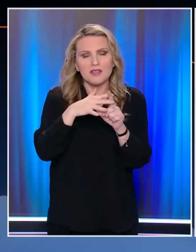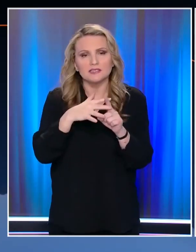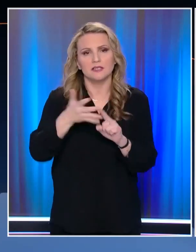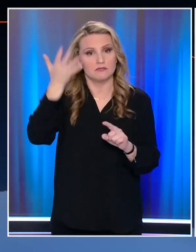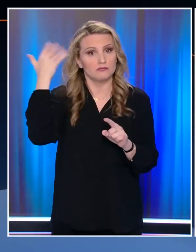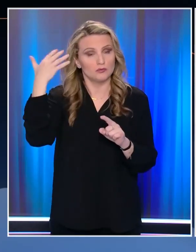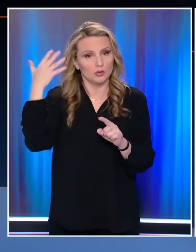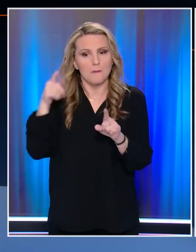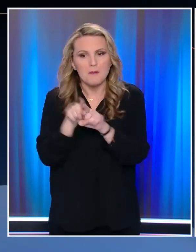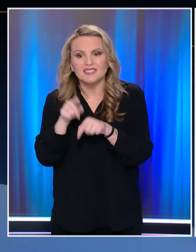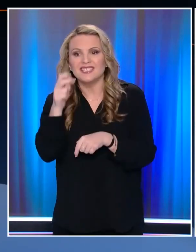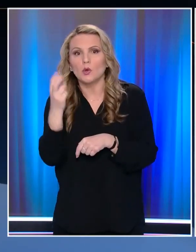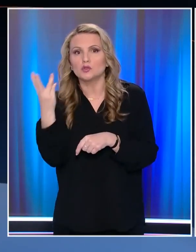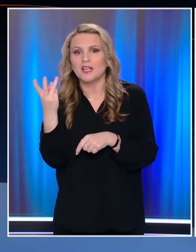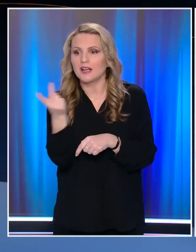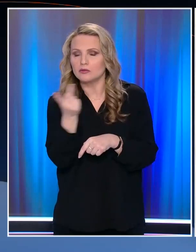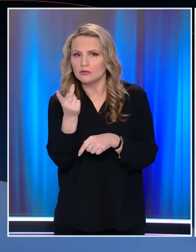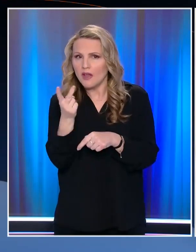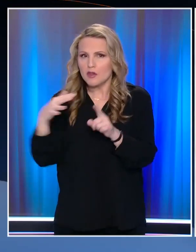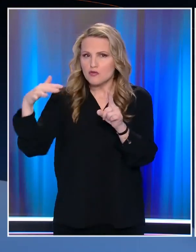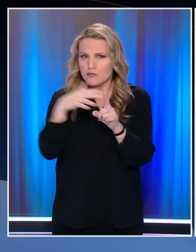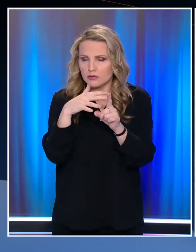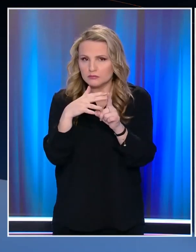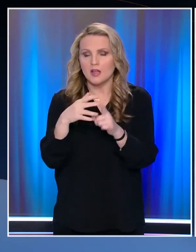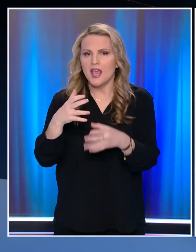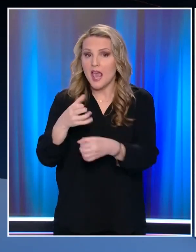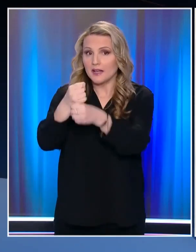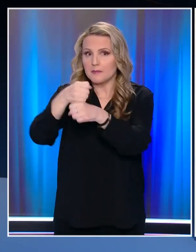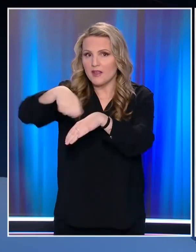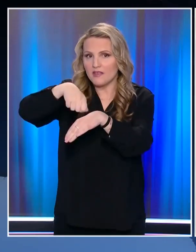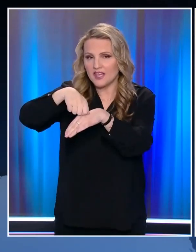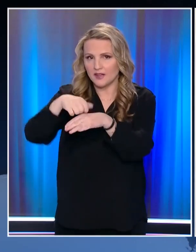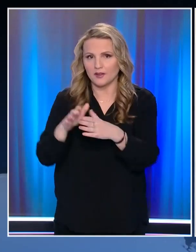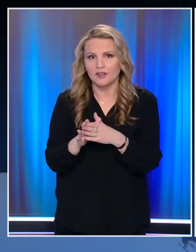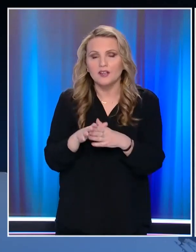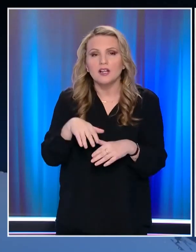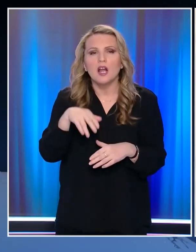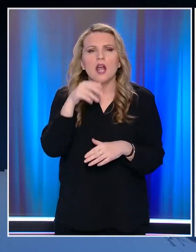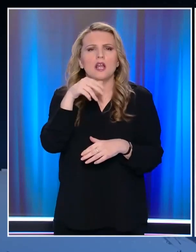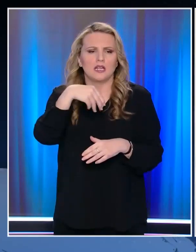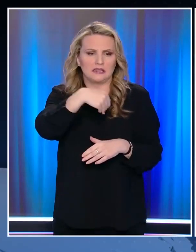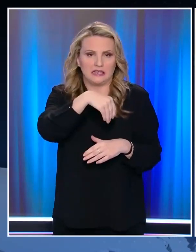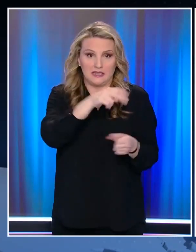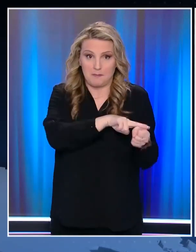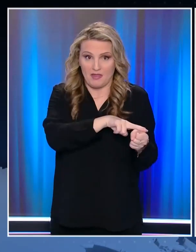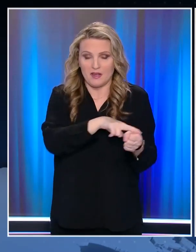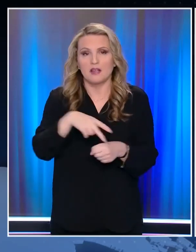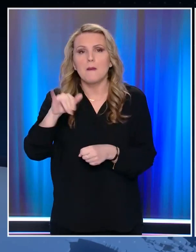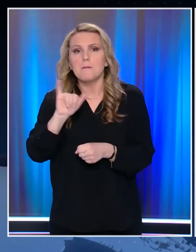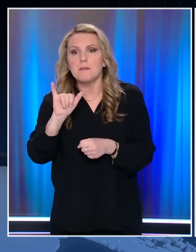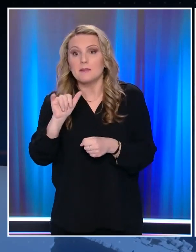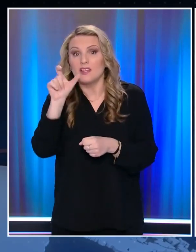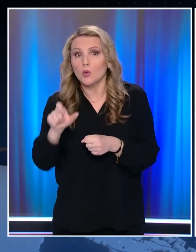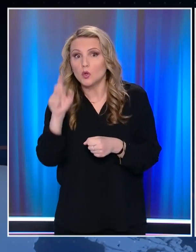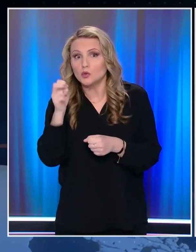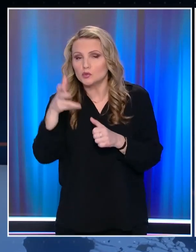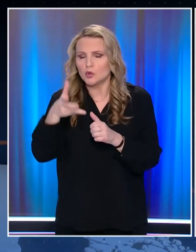2019 Μαζί με τον 23χρονο και σε βάρος του εκρεμή δίκη Ο νεαρός την Πέμπτη, τρεις μέρες μετά τη δολοφονία Ταξίδεψε στην